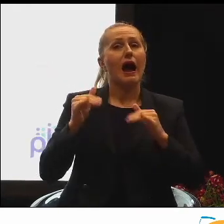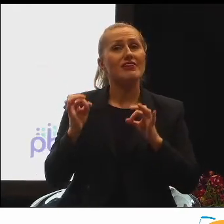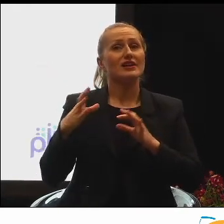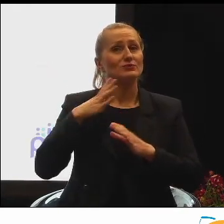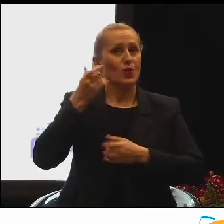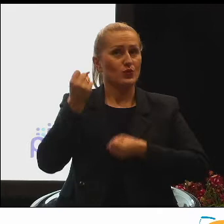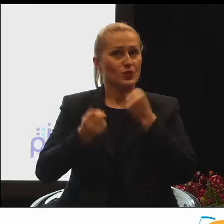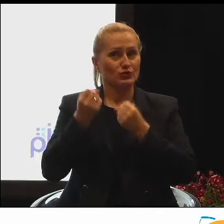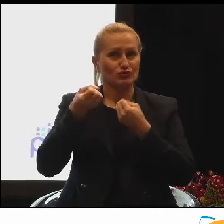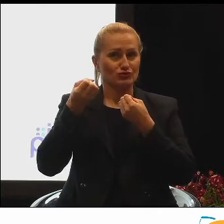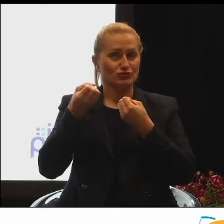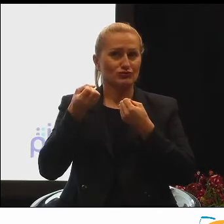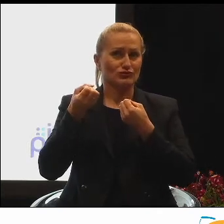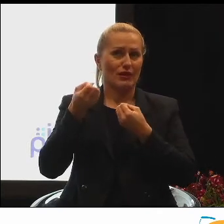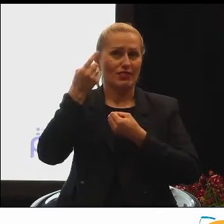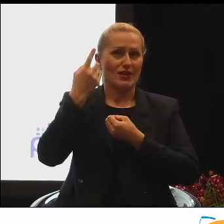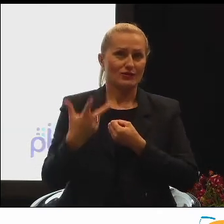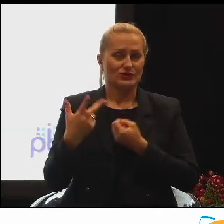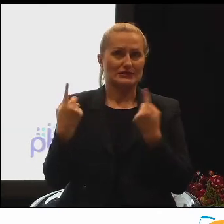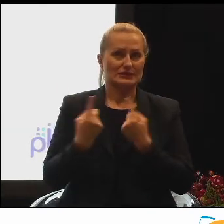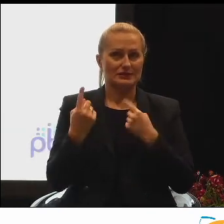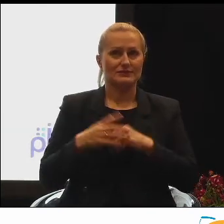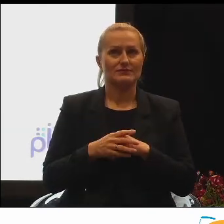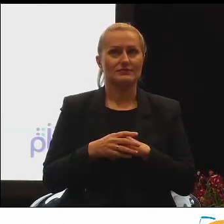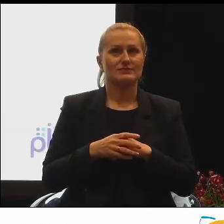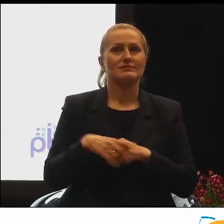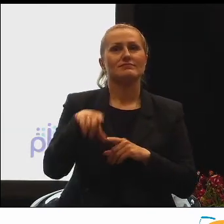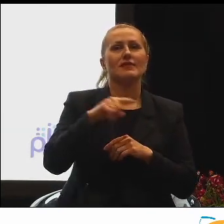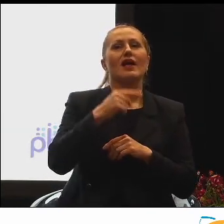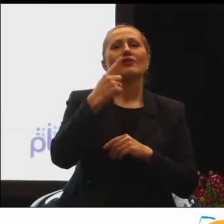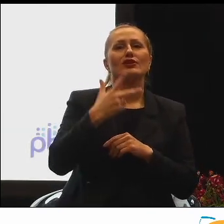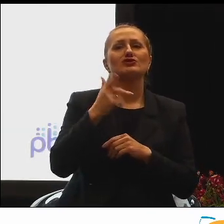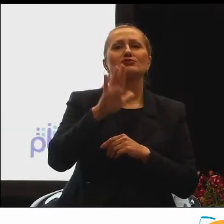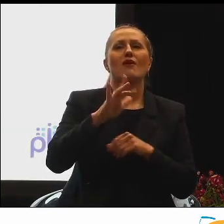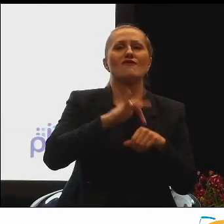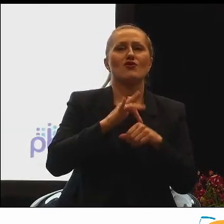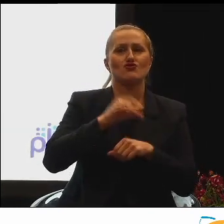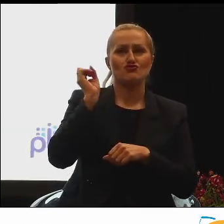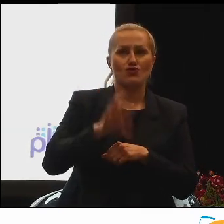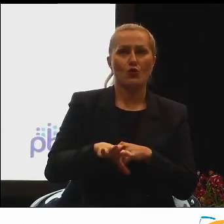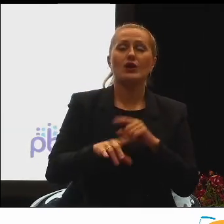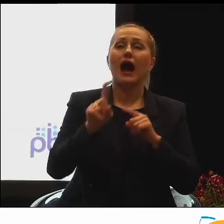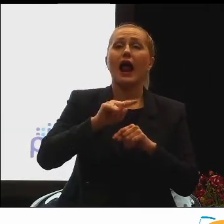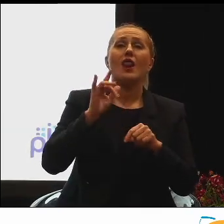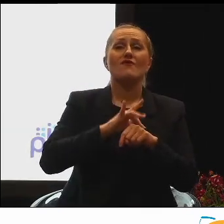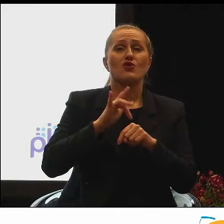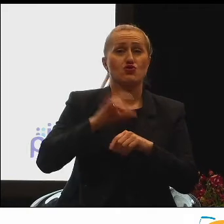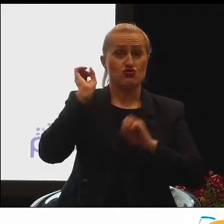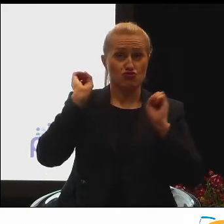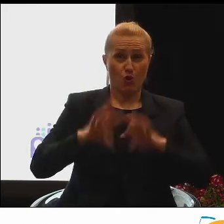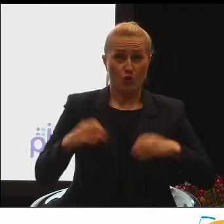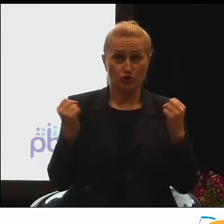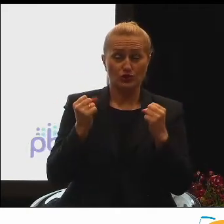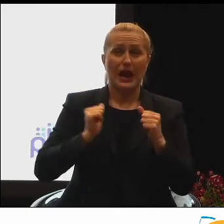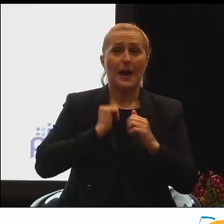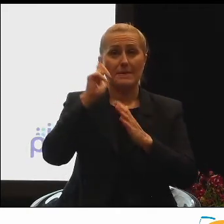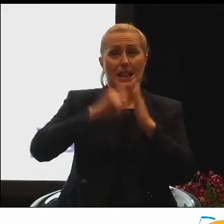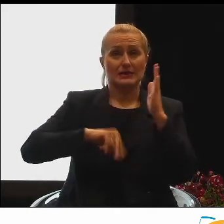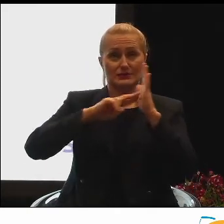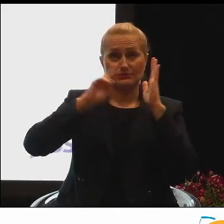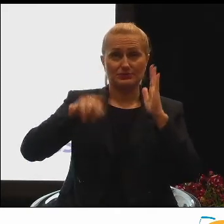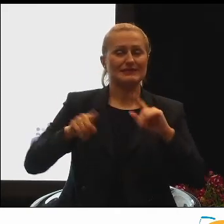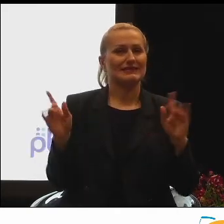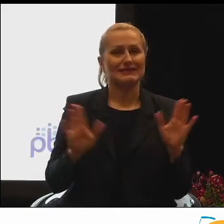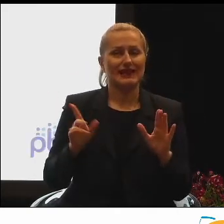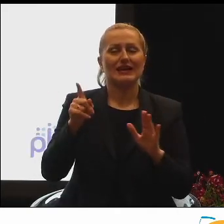trudniejsza. Jedna trzecia gorszy. Natomiast nie był to na tyle zły wynik, żeby wypaść z listy te